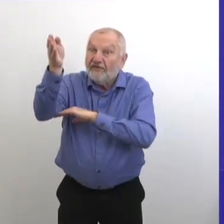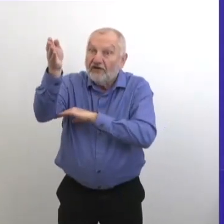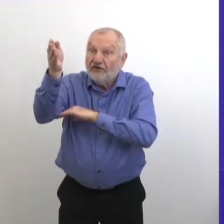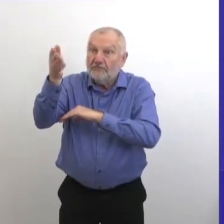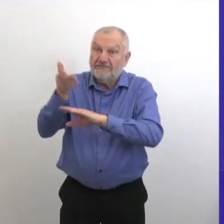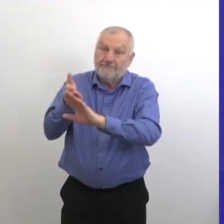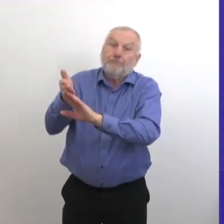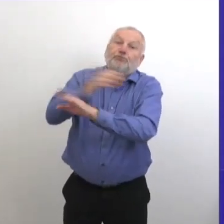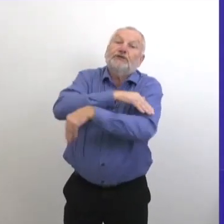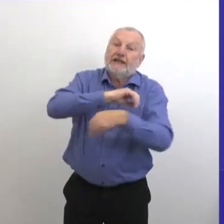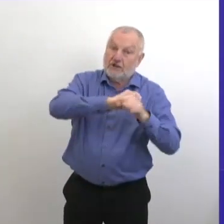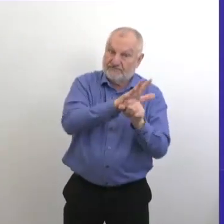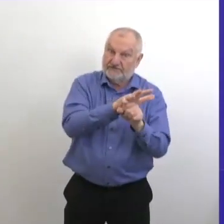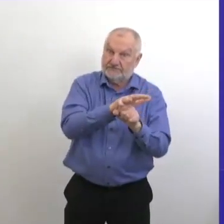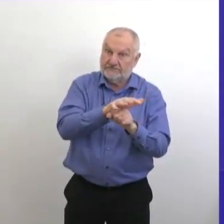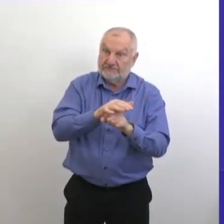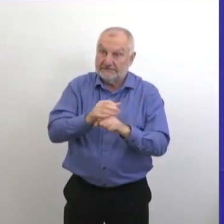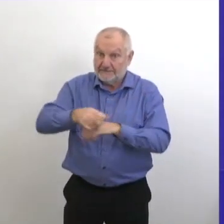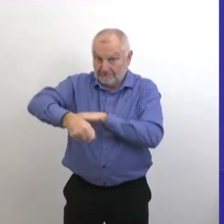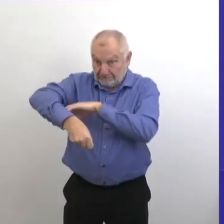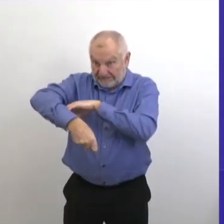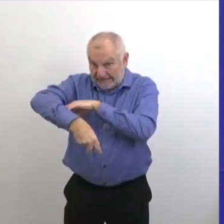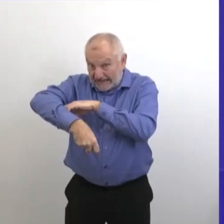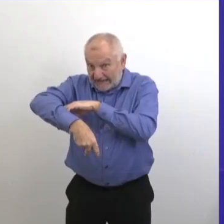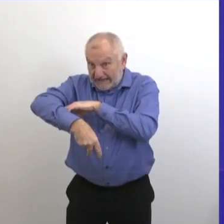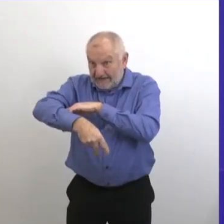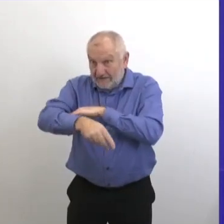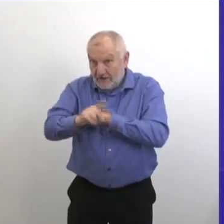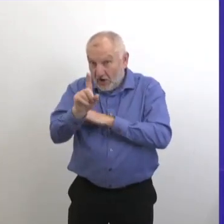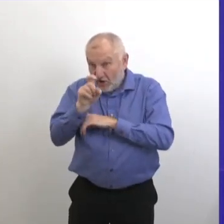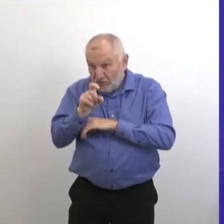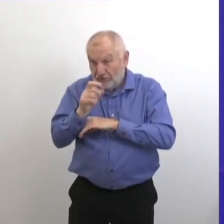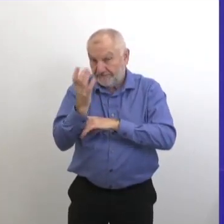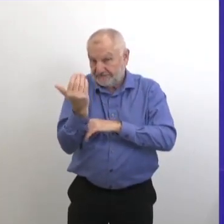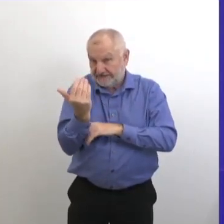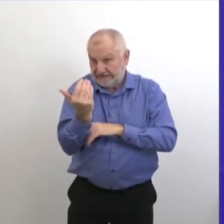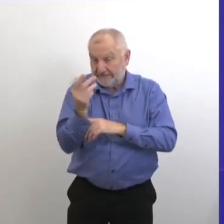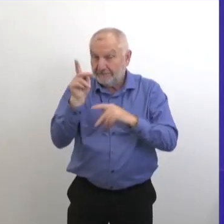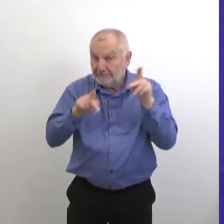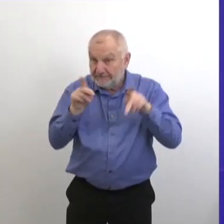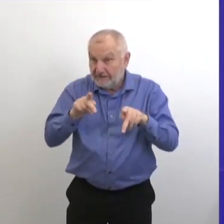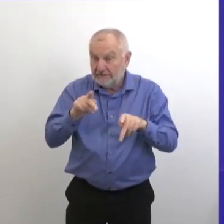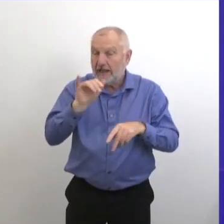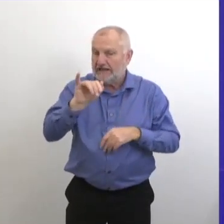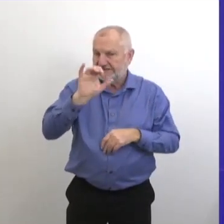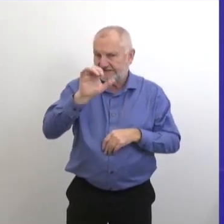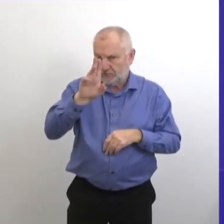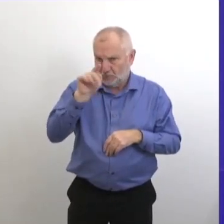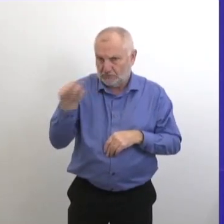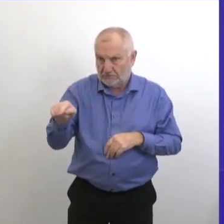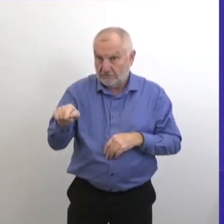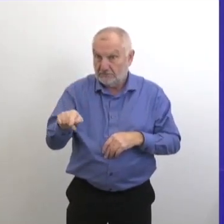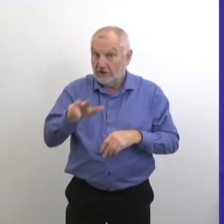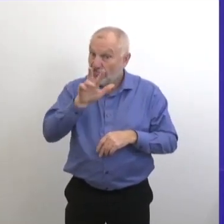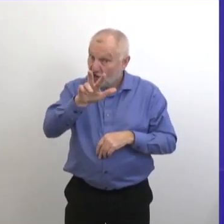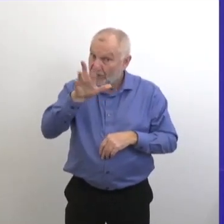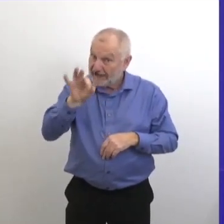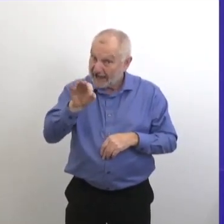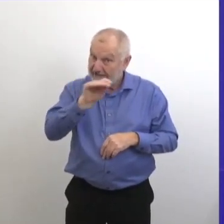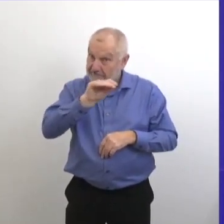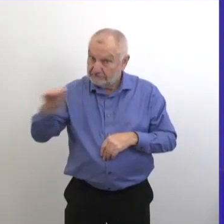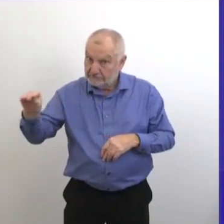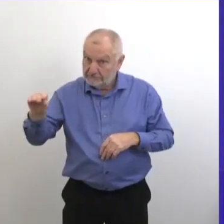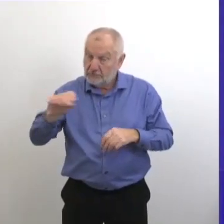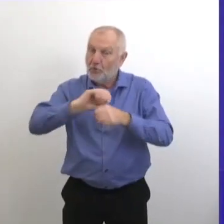minuit, y avait 115 patients qui étaient dans les services de soins intensifs et 39 de ces personnes avaient la COVID